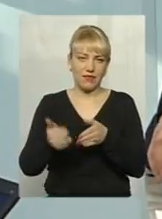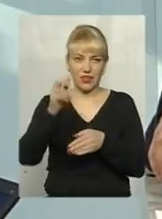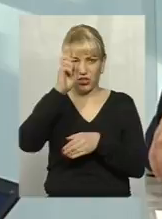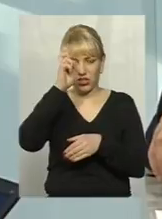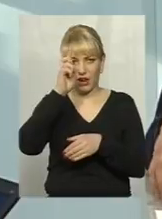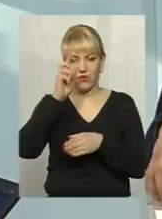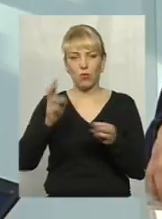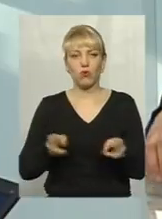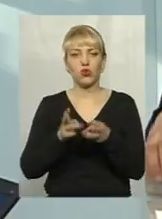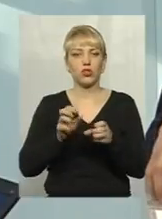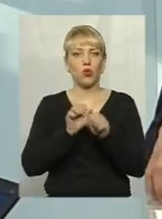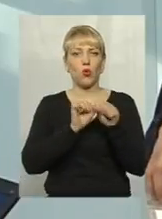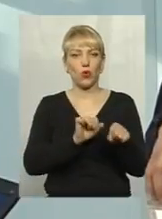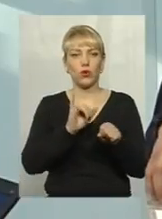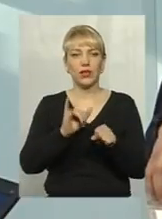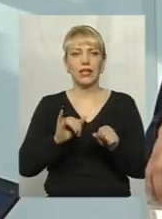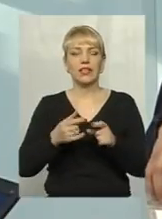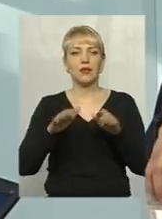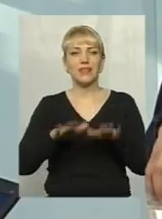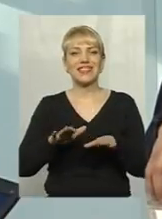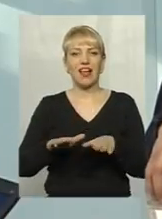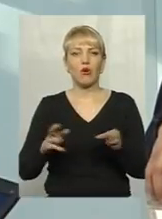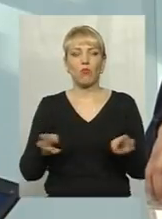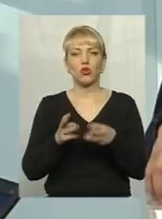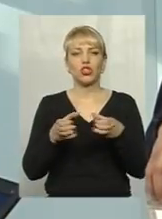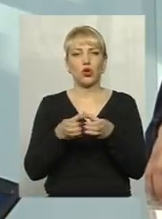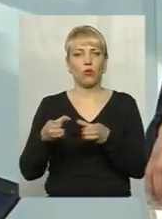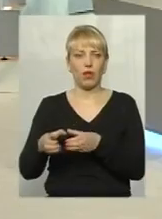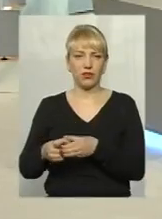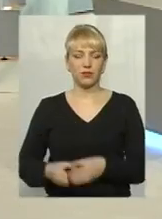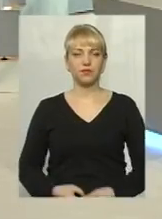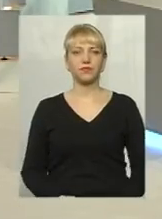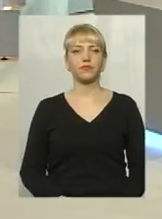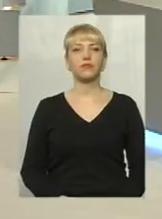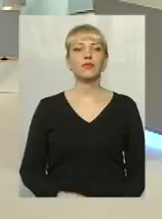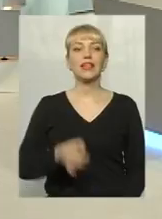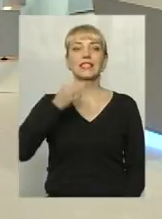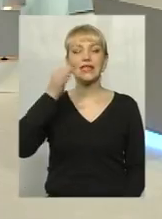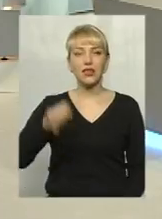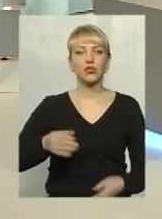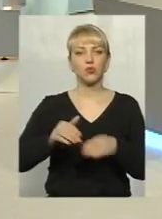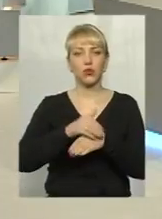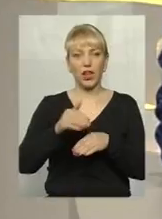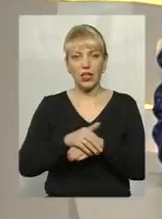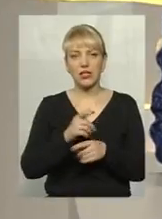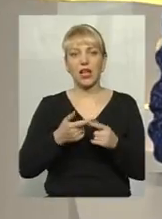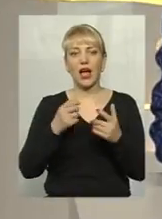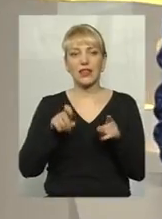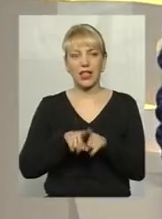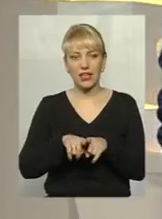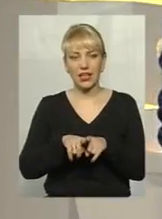пожежної охорони і місцевих пожежних команд. Скажіть, будь ласка, а таке явище, як